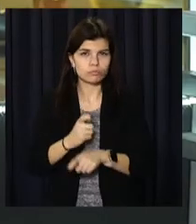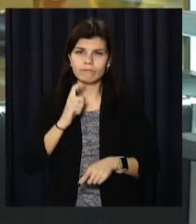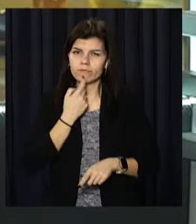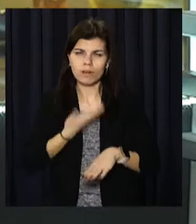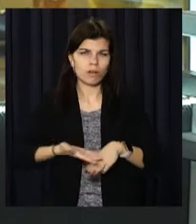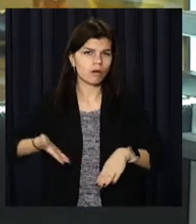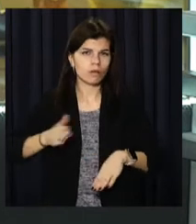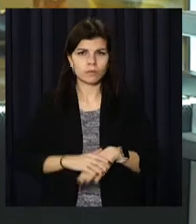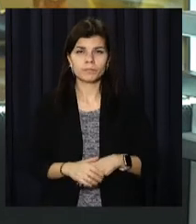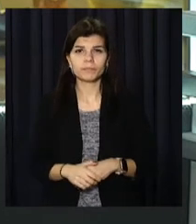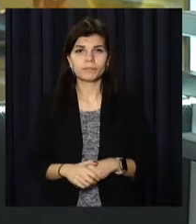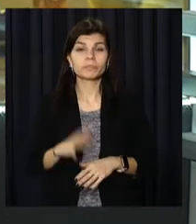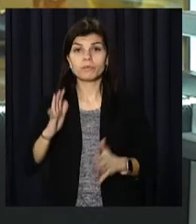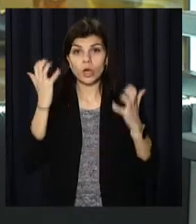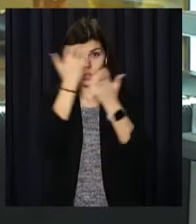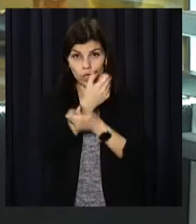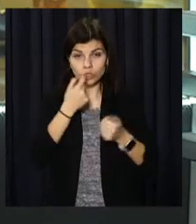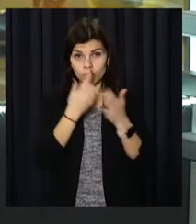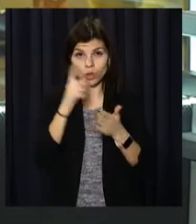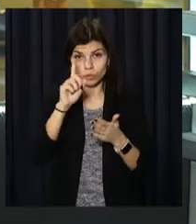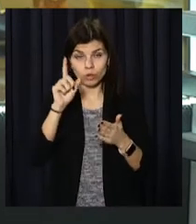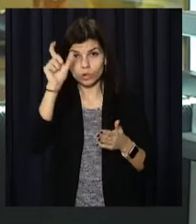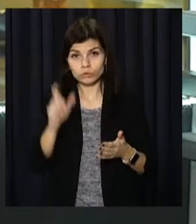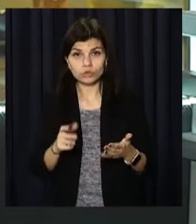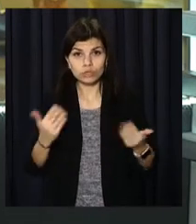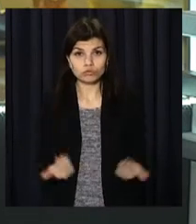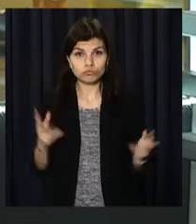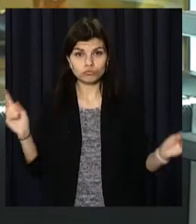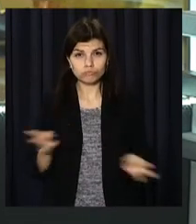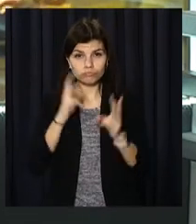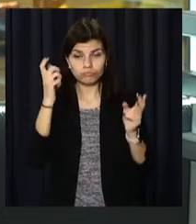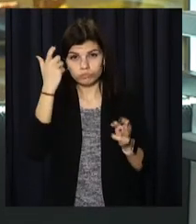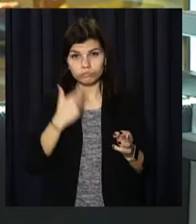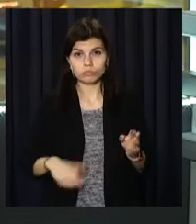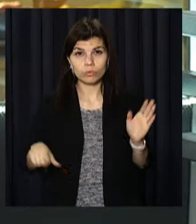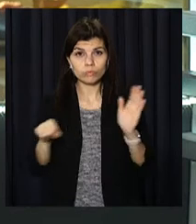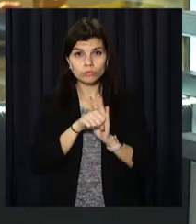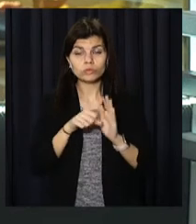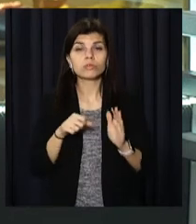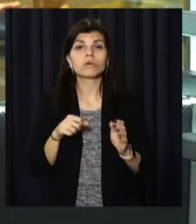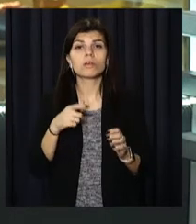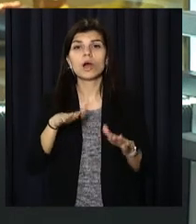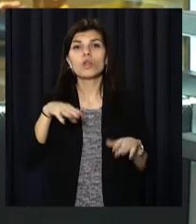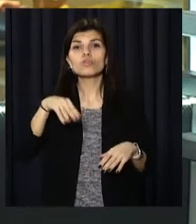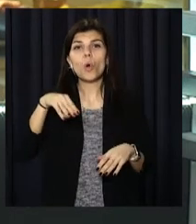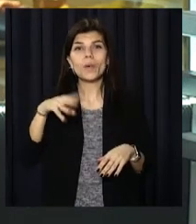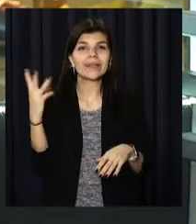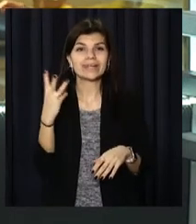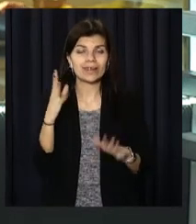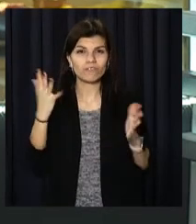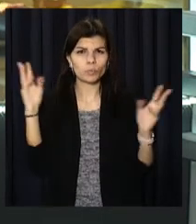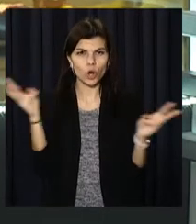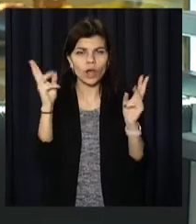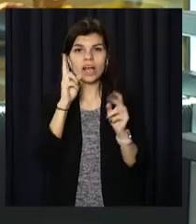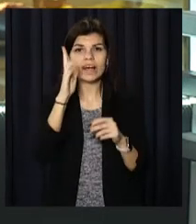Згоріла заживо. Вночі приблизно оперше рятувальники отримали повідомлення про пожежу на житломасиві Тополь-3 Дніпра. Там